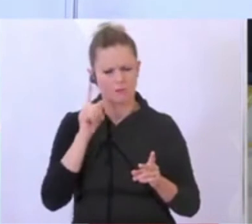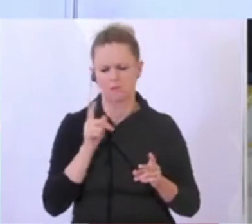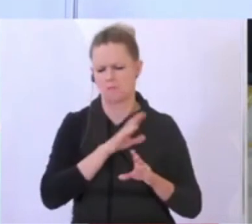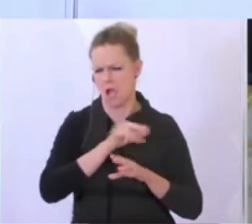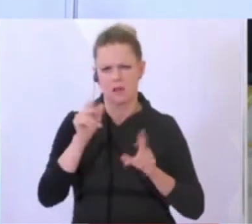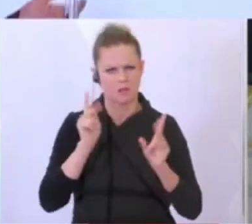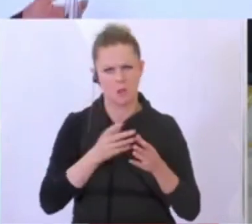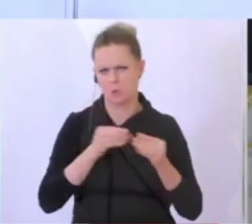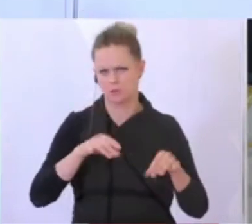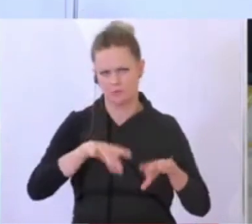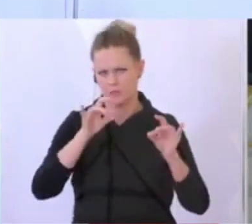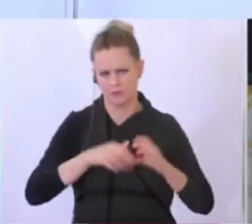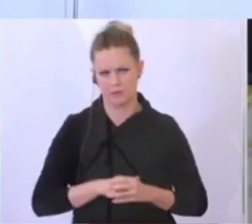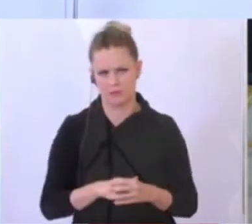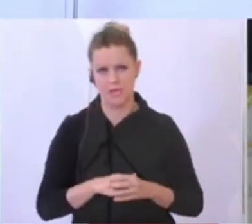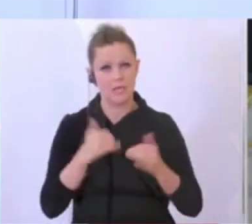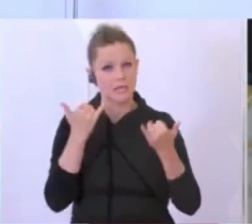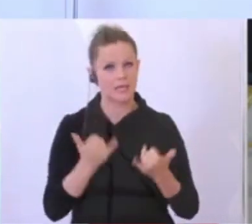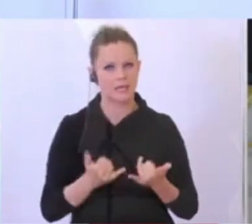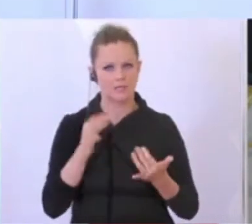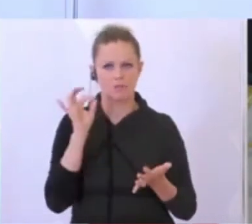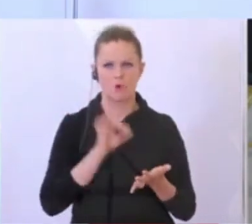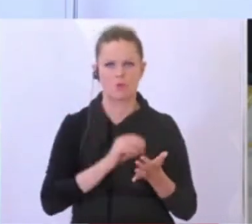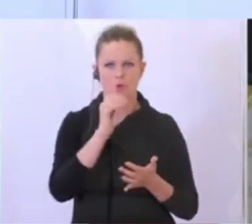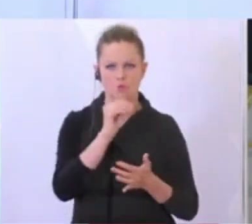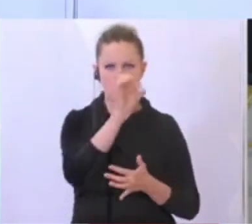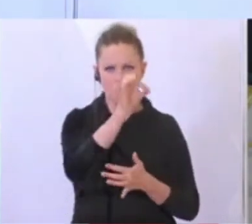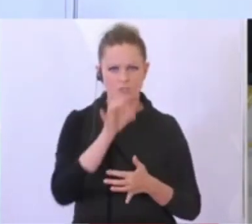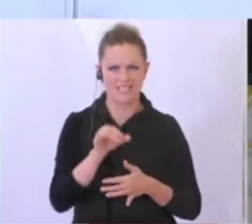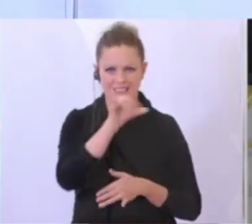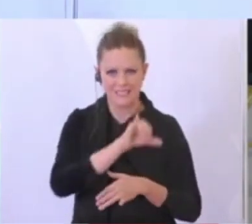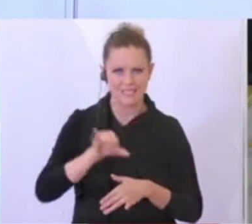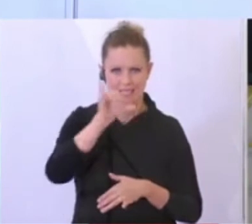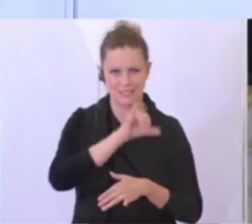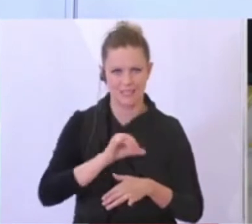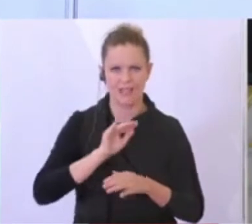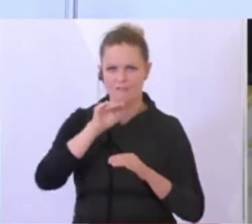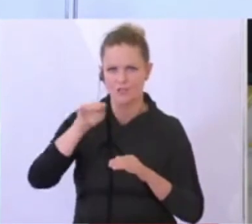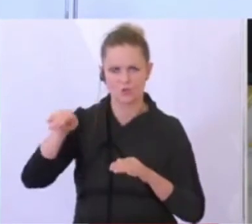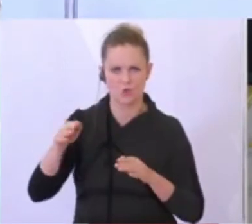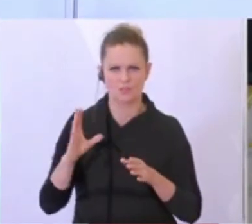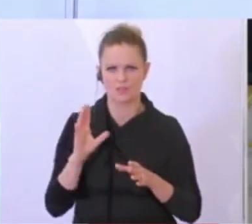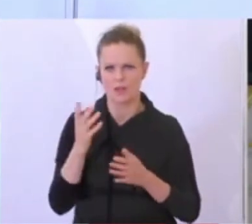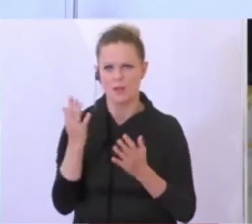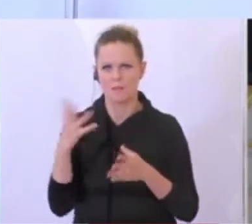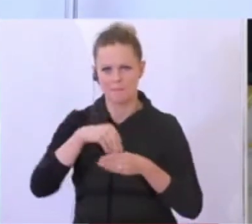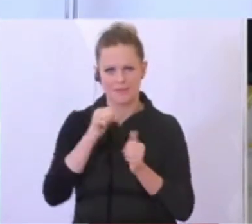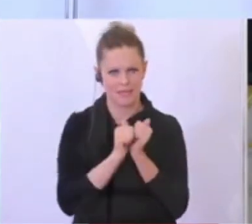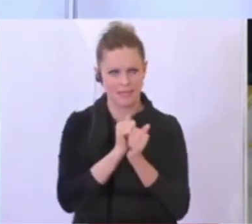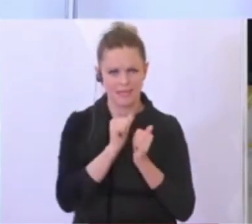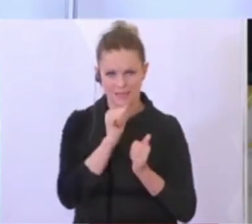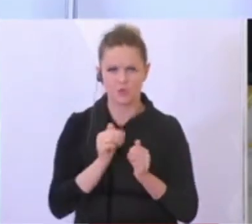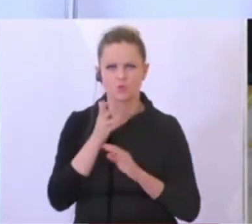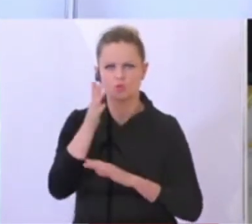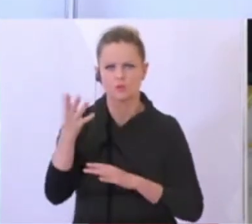lösbar. Ja, wir haben jetzt quasi 0% Zinsen ohne Inflationseinberechnung. Wenn wir künftig die Inflation noch in